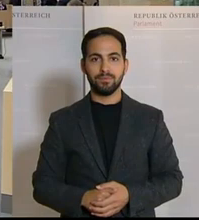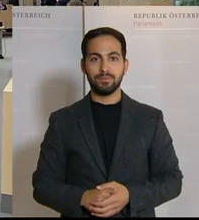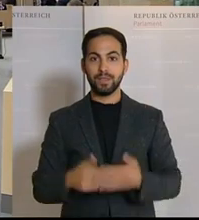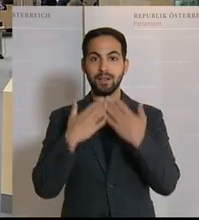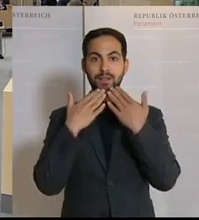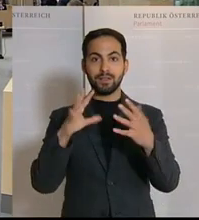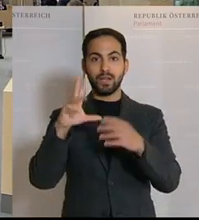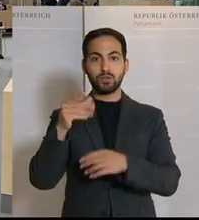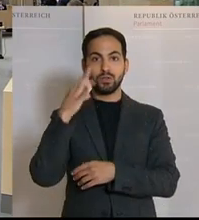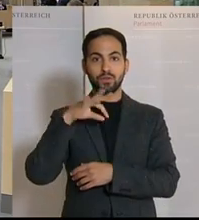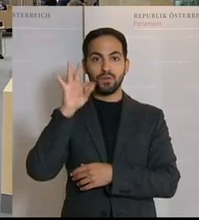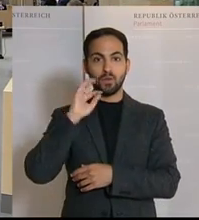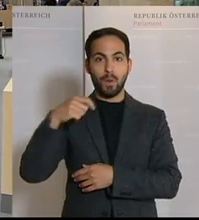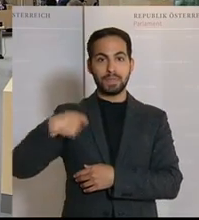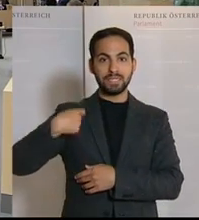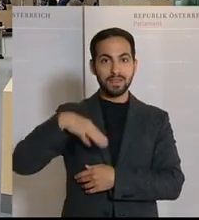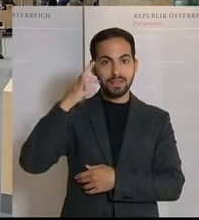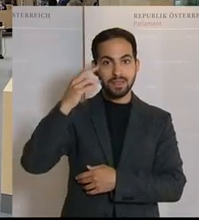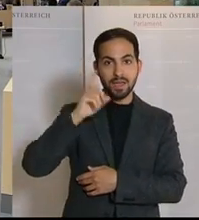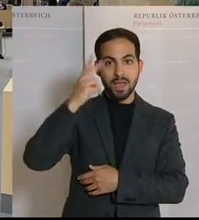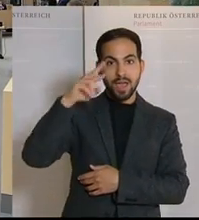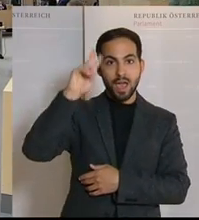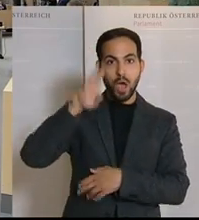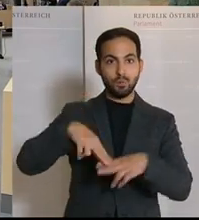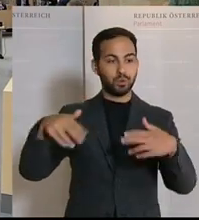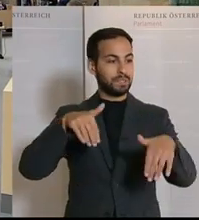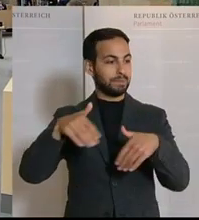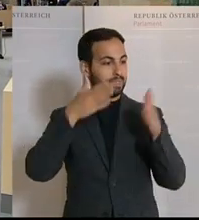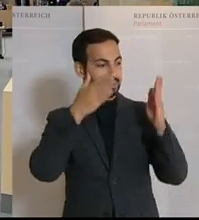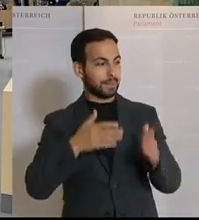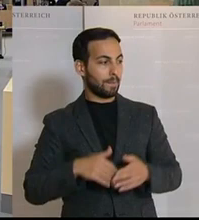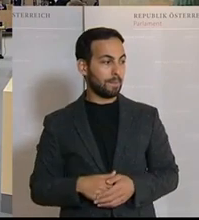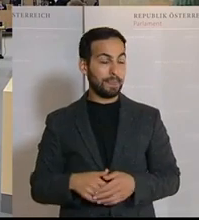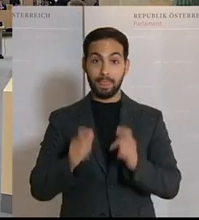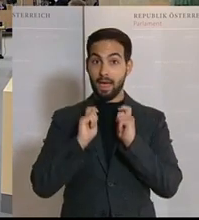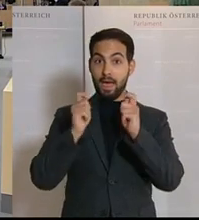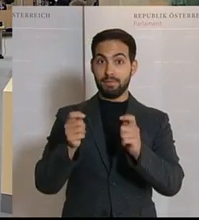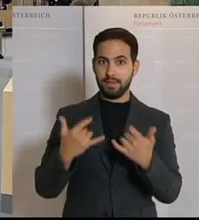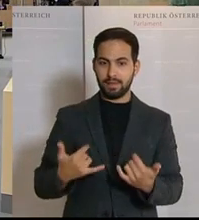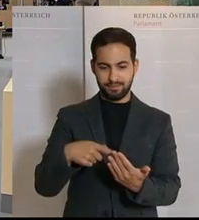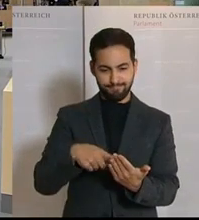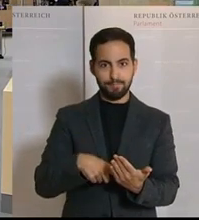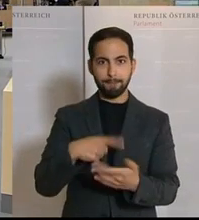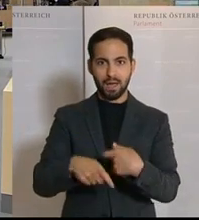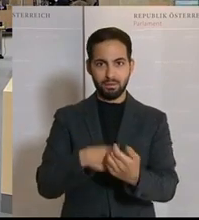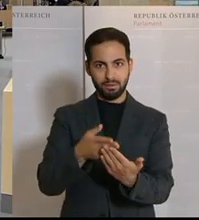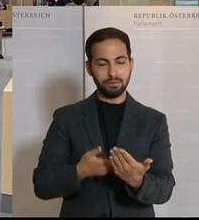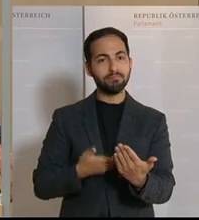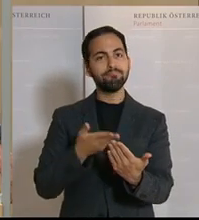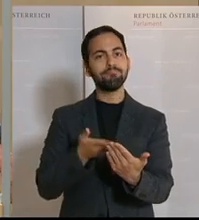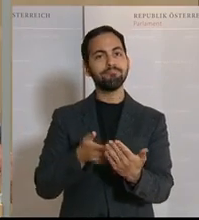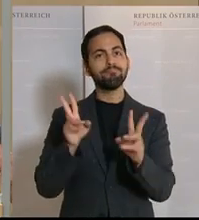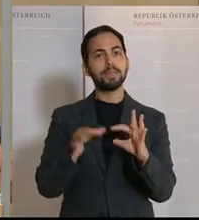Dankeschön, Frau Präsidentin, Herr Bundesminister. Der Antrag, den wir hier behandeln, befasst sich mit